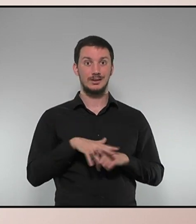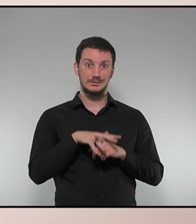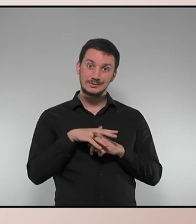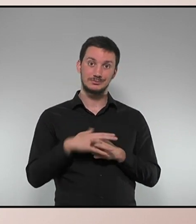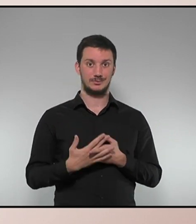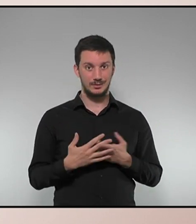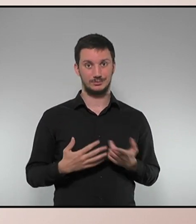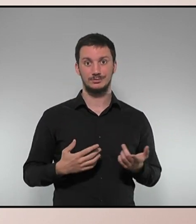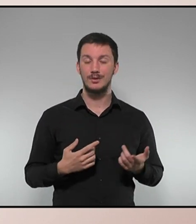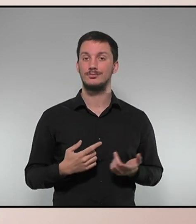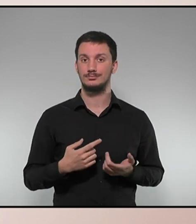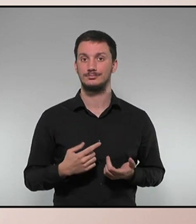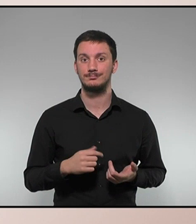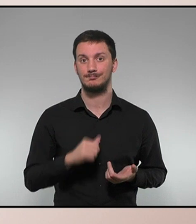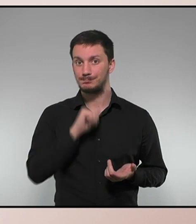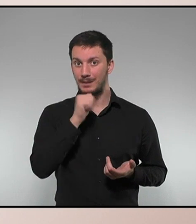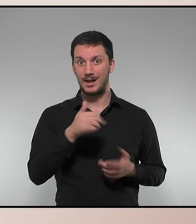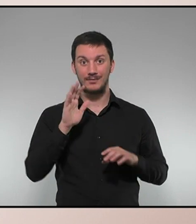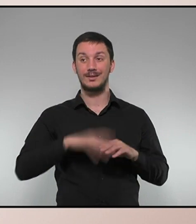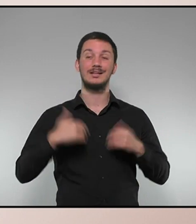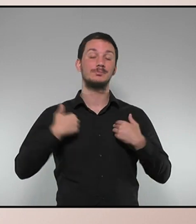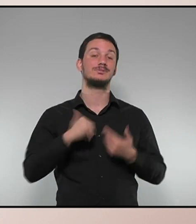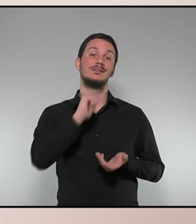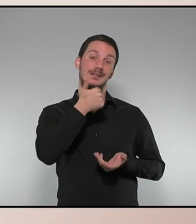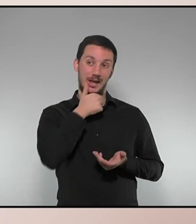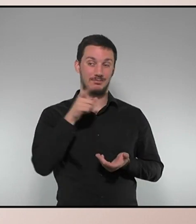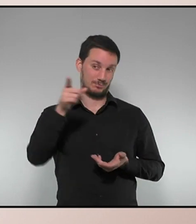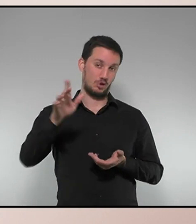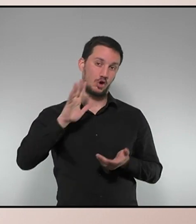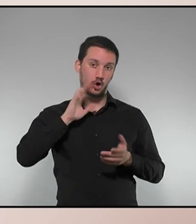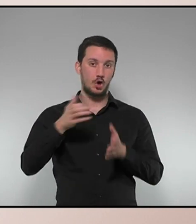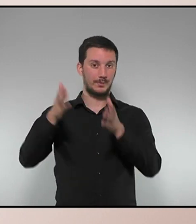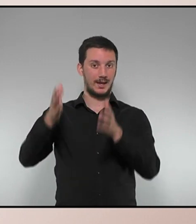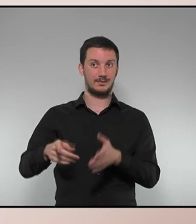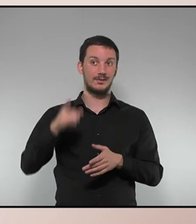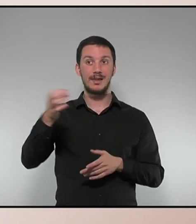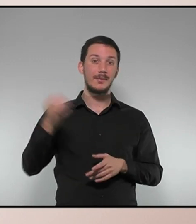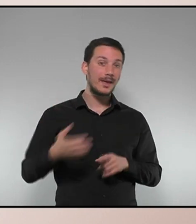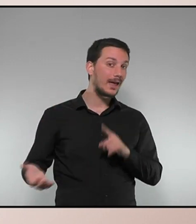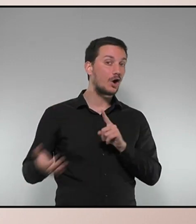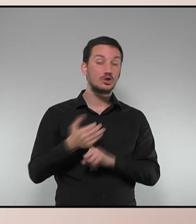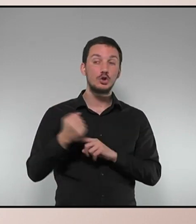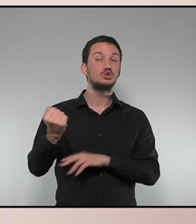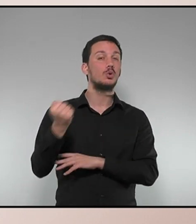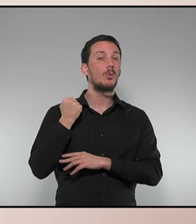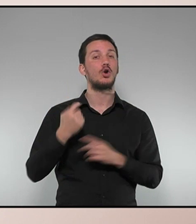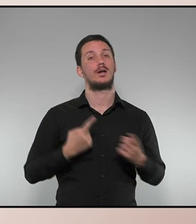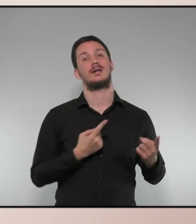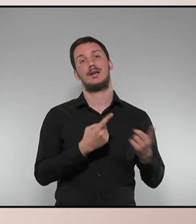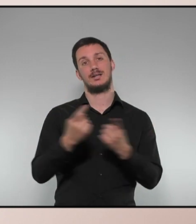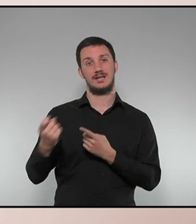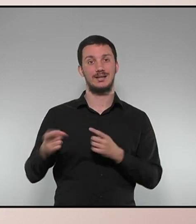anomalia de la qual vostès evidentment tenen responsabilitat perquè el govern té com a obligació té com a feina a buscar els suports necessaris i també és